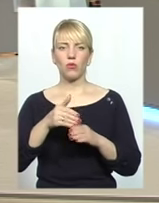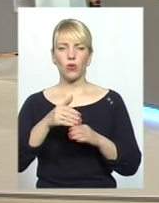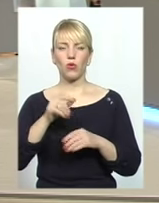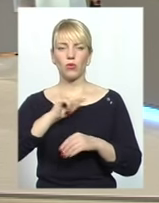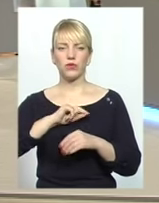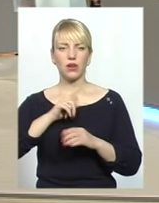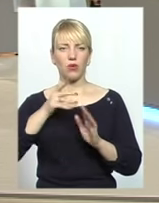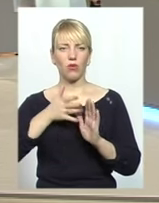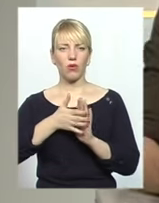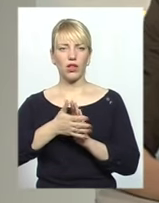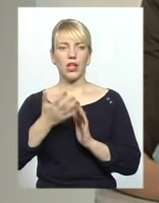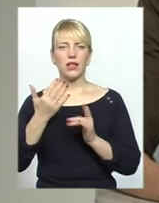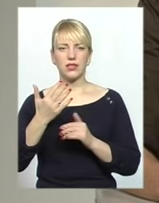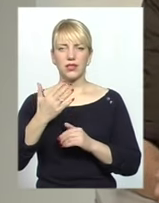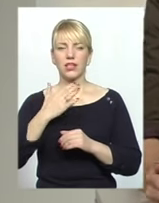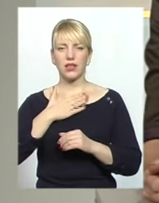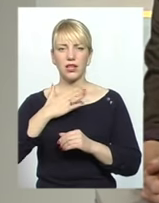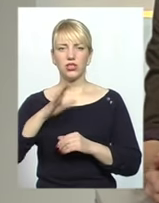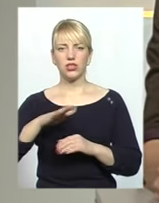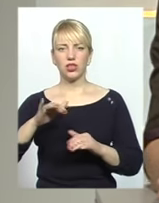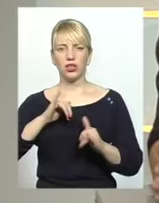діти і були приємно вражені. Прошу, фрагмент.